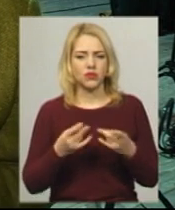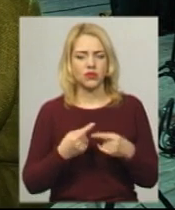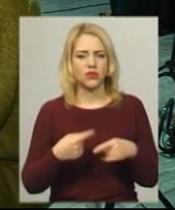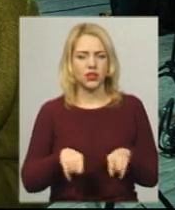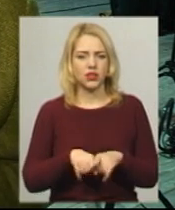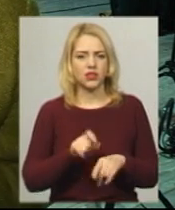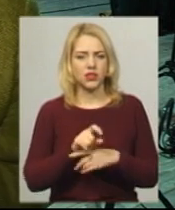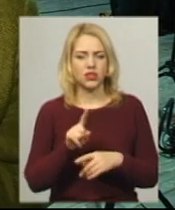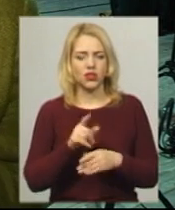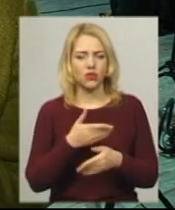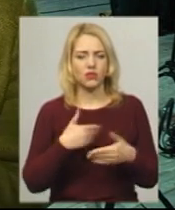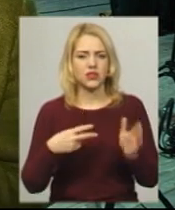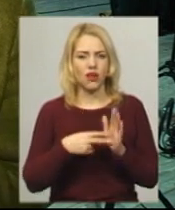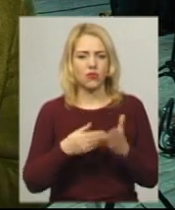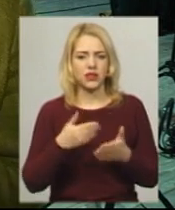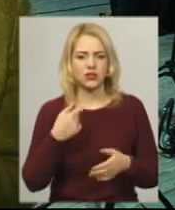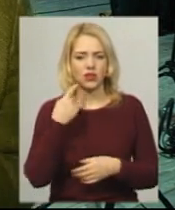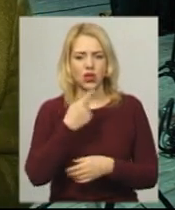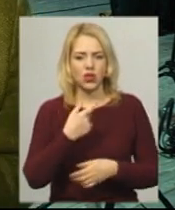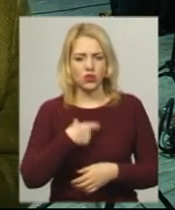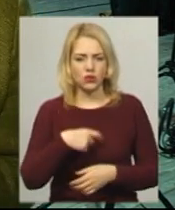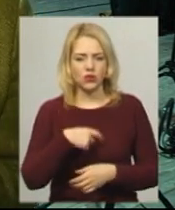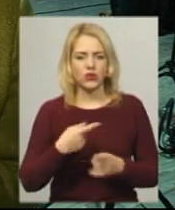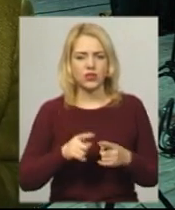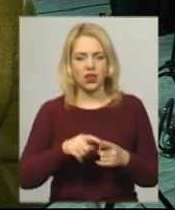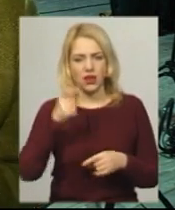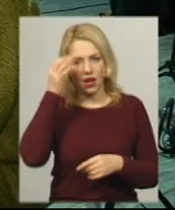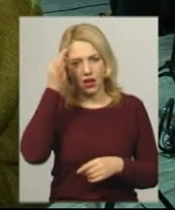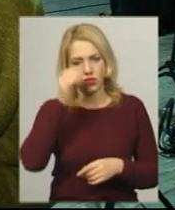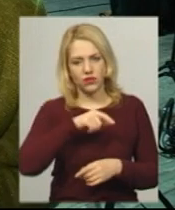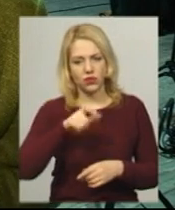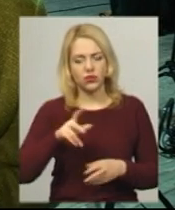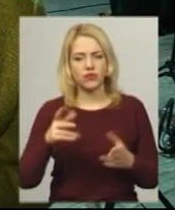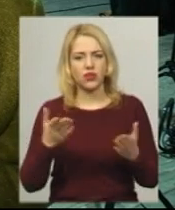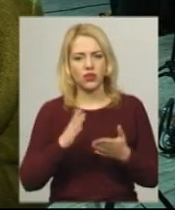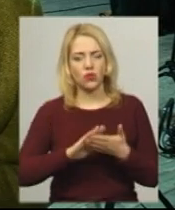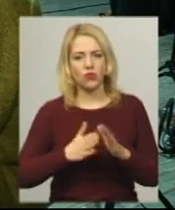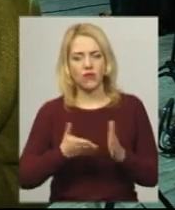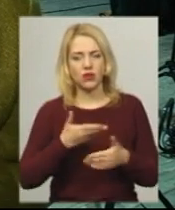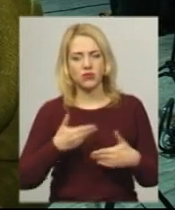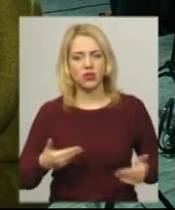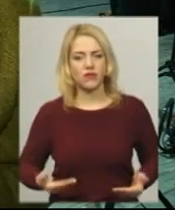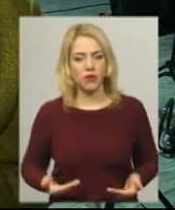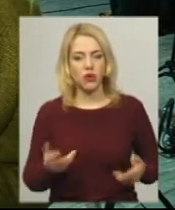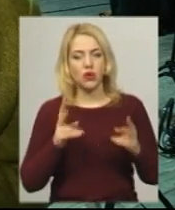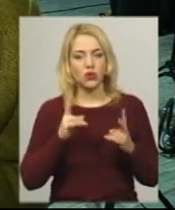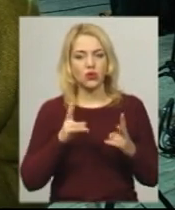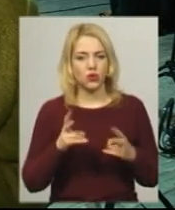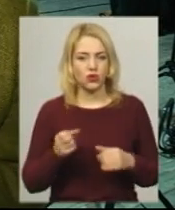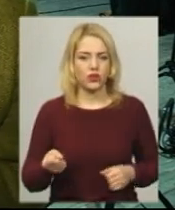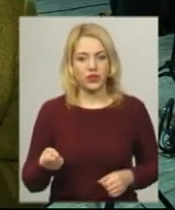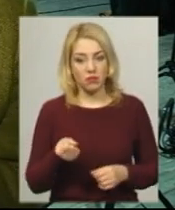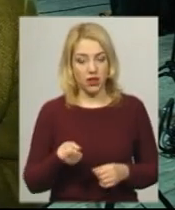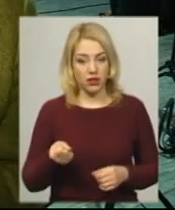задача, яку ми ставимо перед собою, це насамперед нагадувати людям, в яких умовах ми зараз живемо. Нагадувати людям, хто тримає